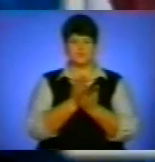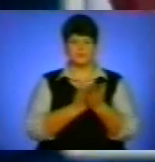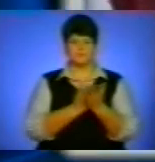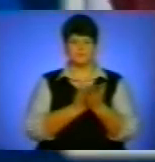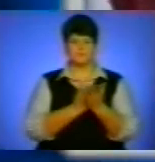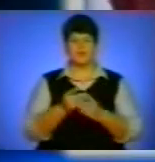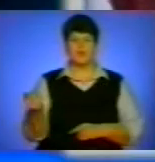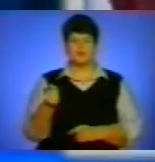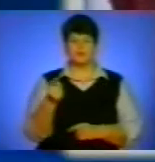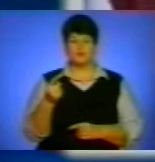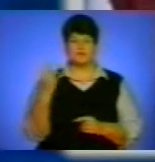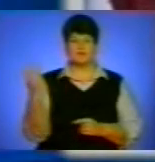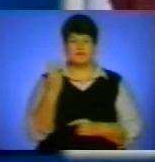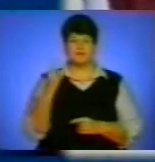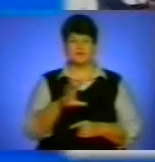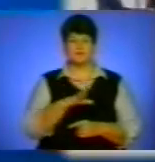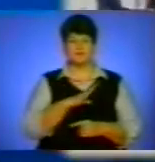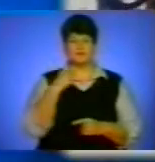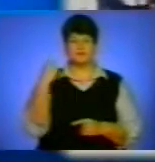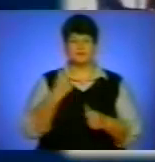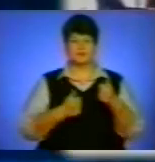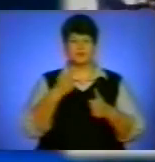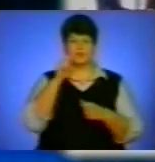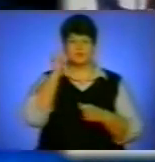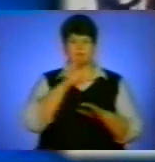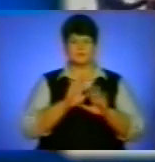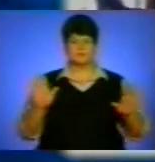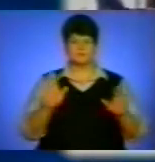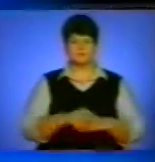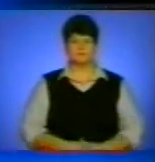У Тернополі втретій відбувся обласний конкурс української пісні.